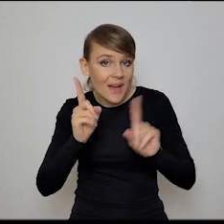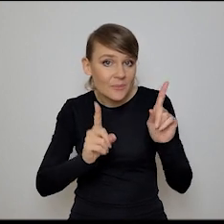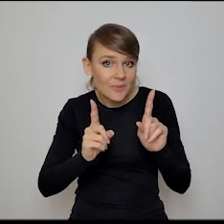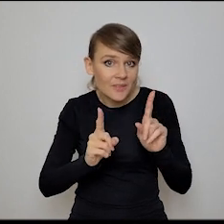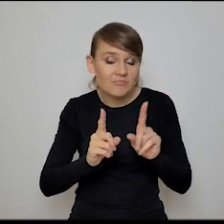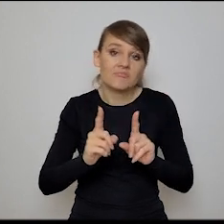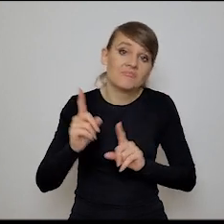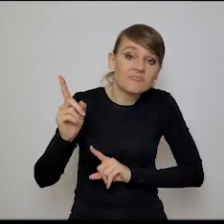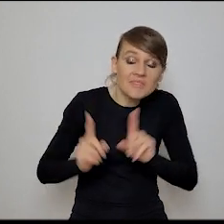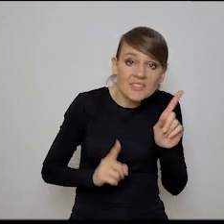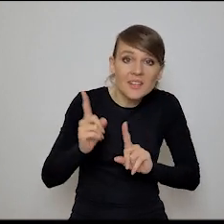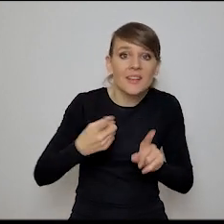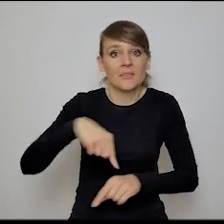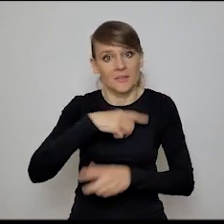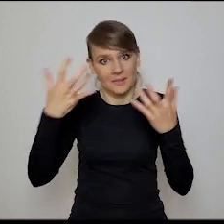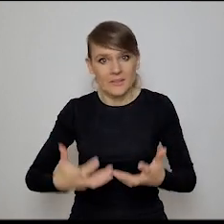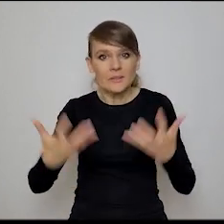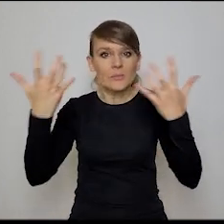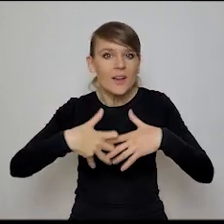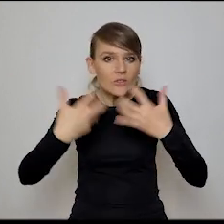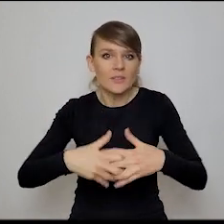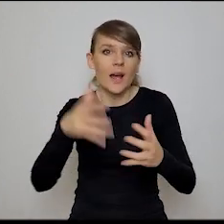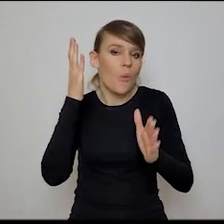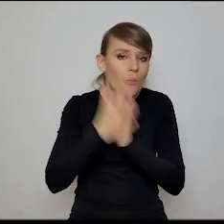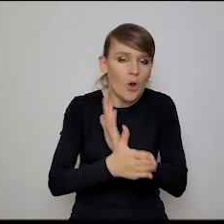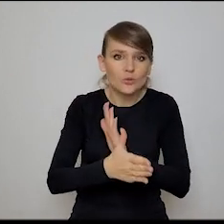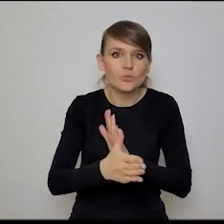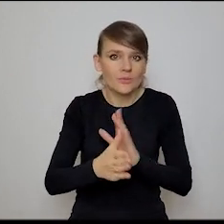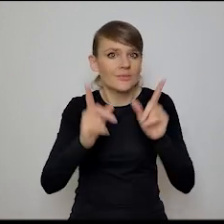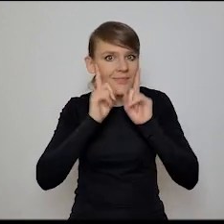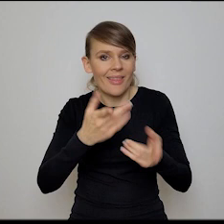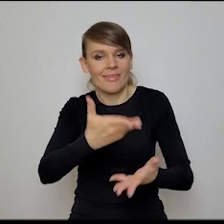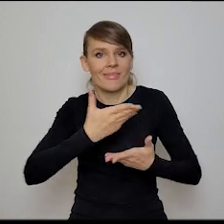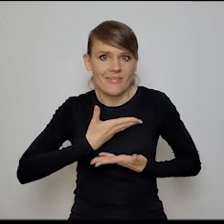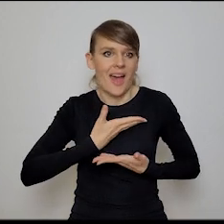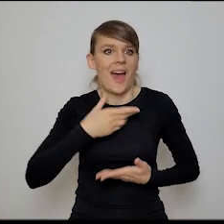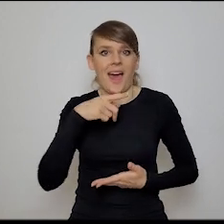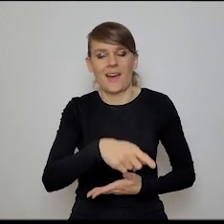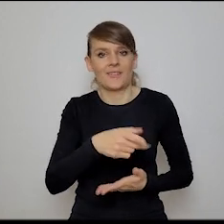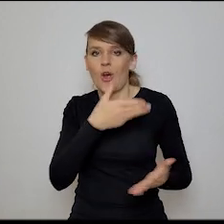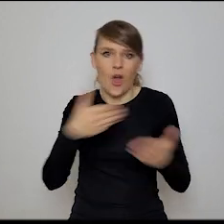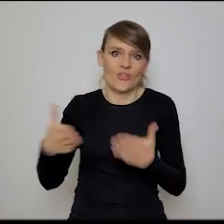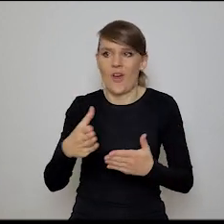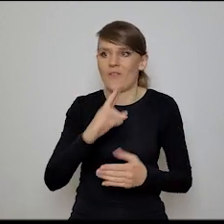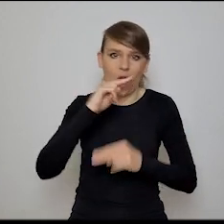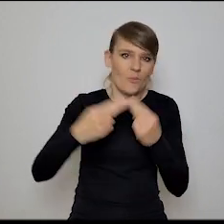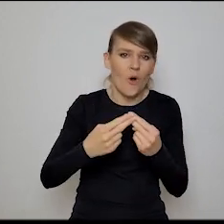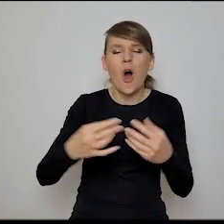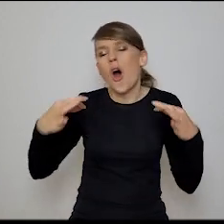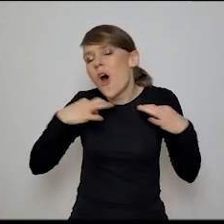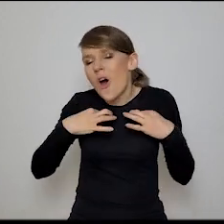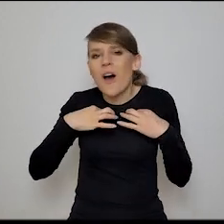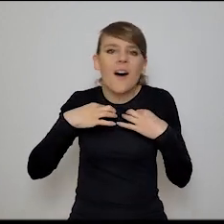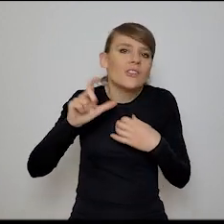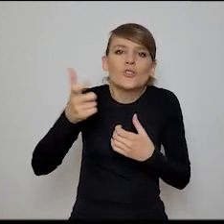chcieli, żeby maszyna po prostu naprawdę dała ten złoty środek. Już nieważne, co tam w środku się